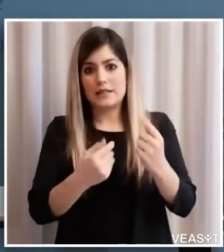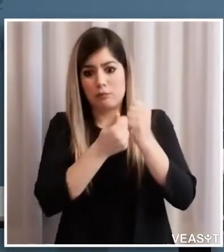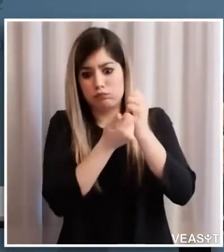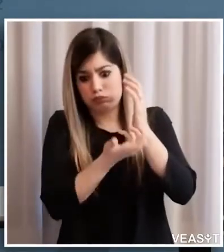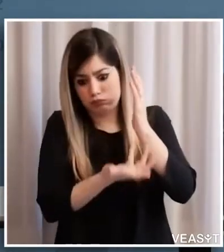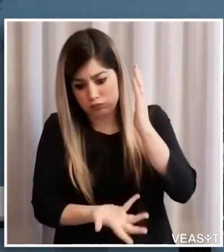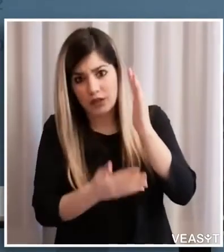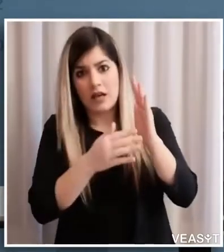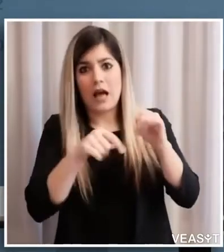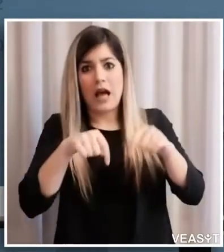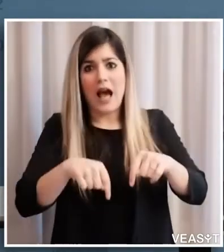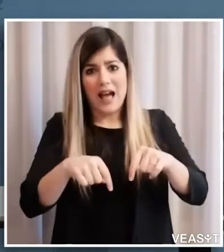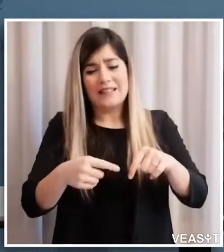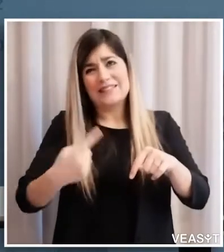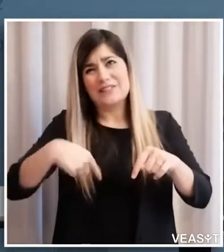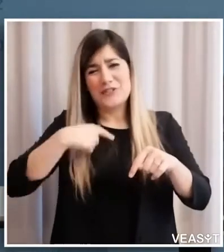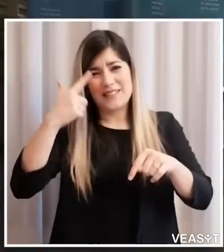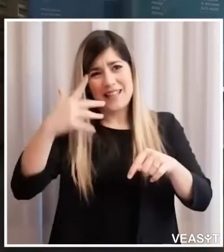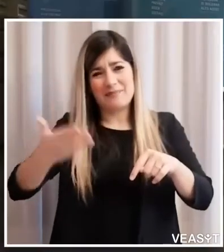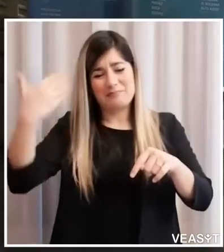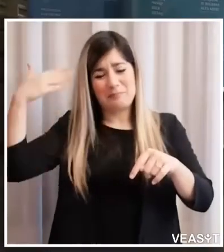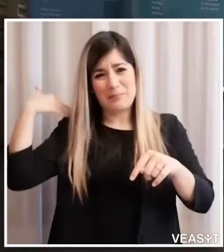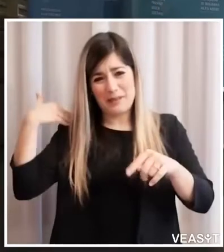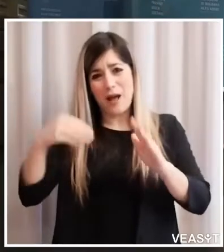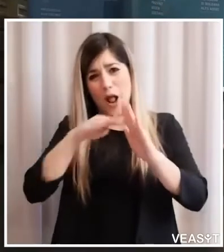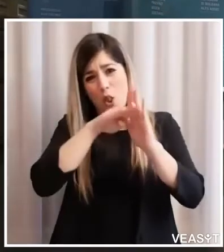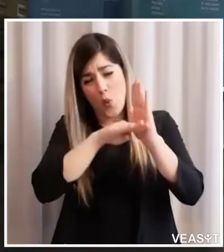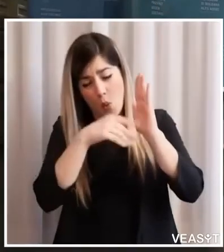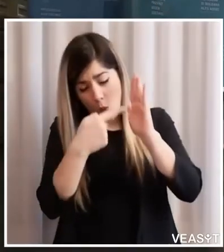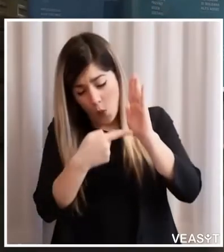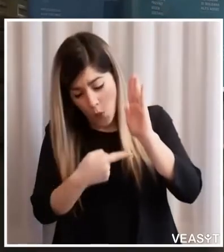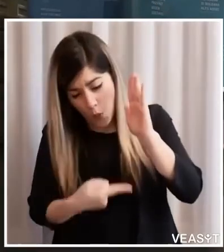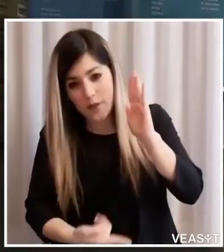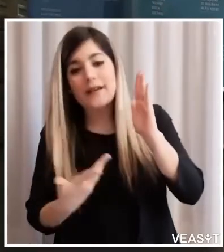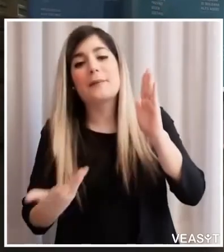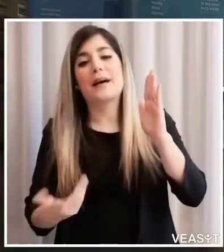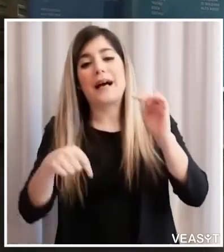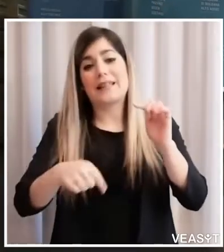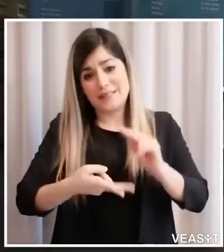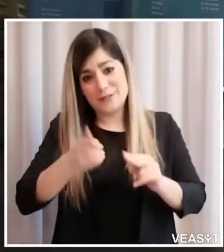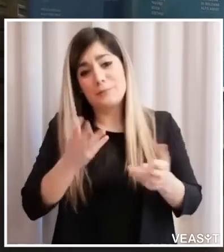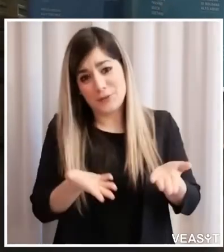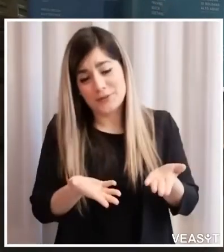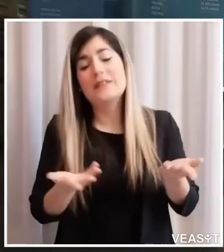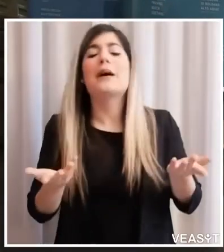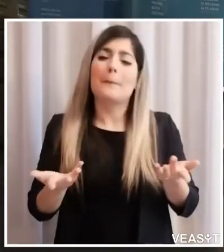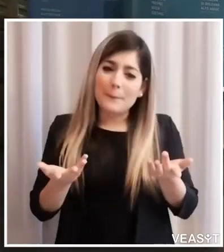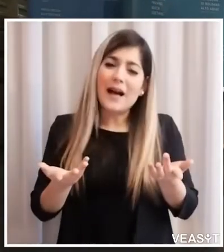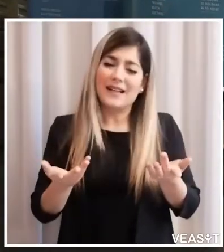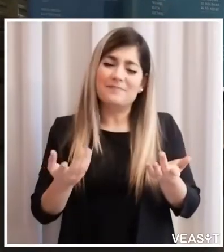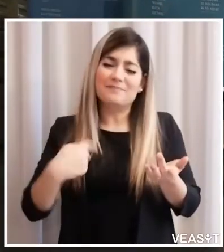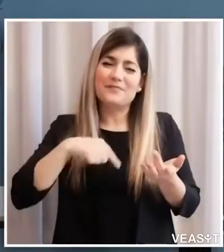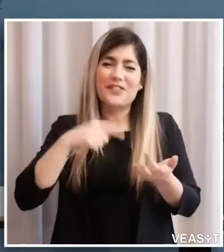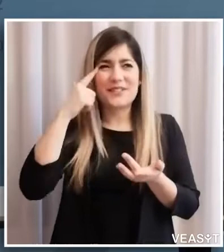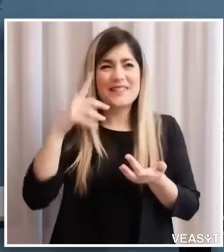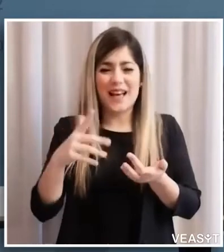unghie prima, adesso si sono aggiunte anche queste per questa situazione, cioè per qualche mese avremo sicuramente un lavoro aggiuntivo